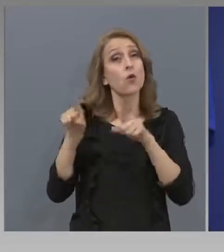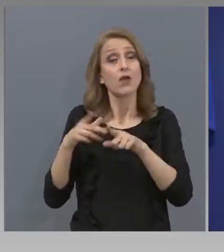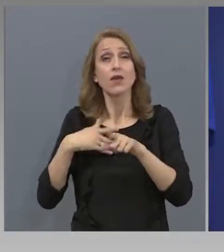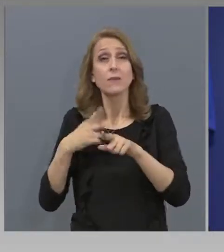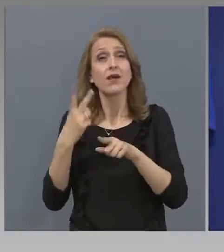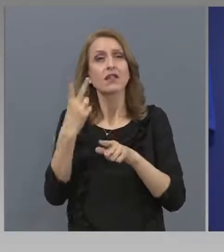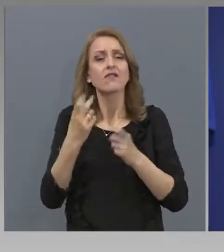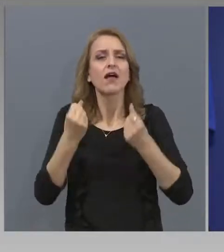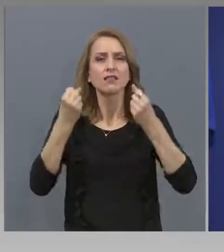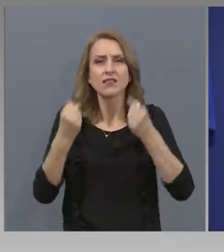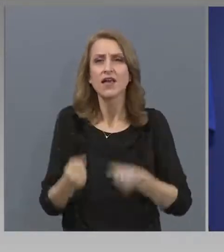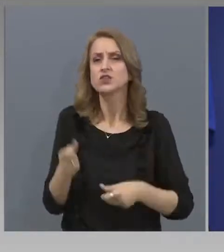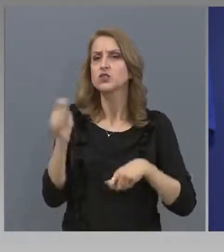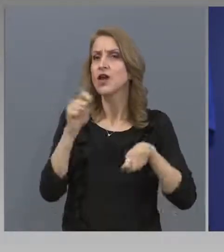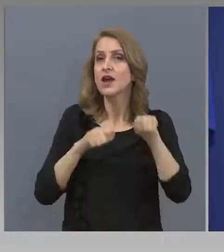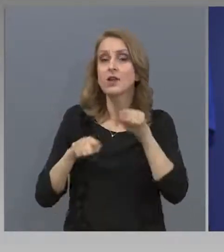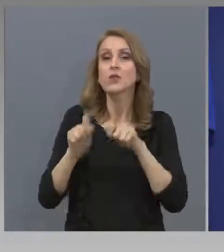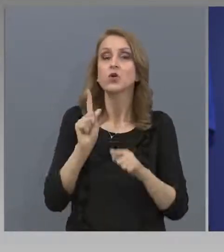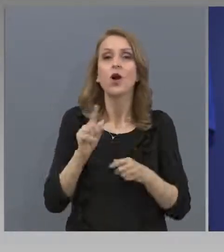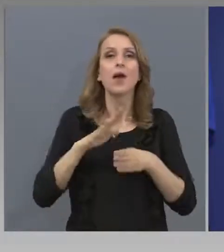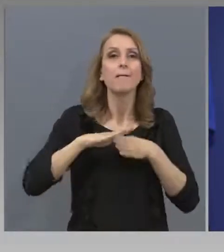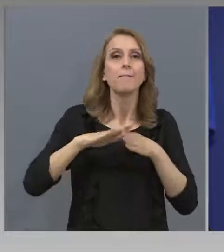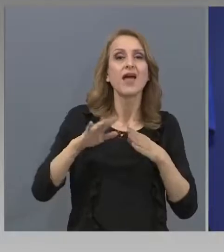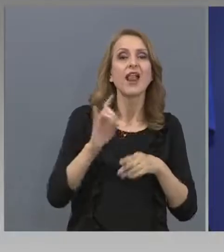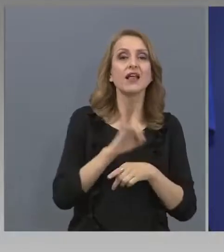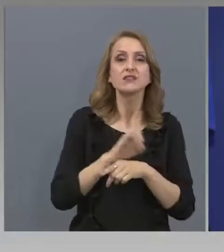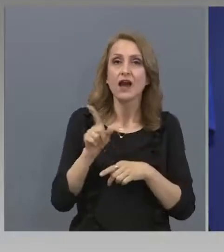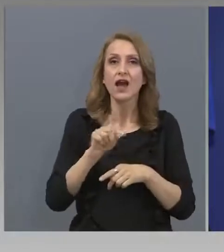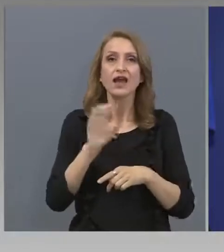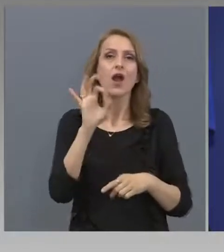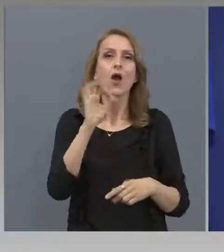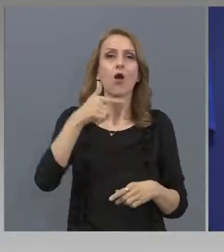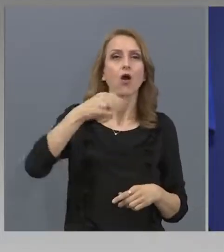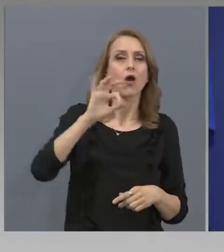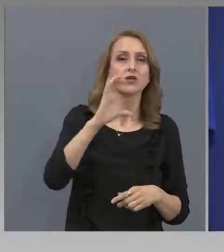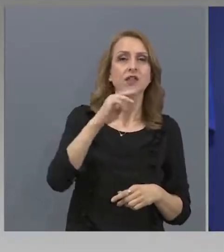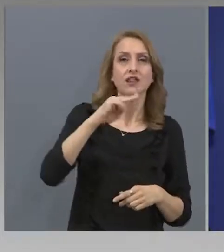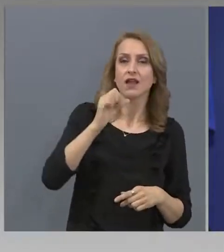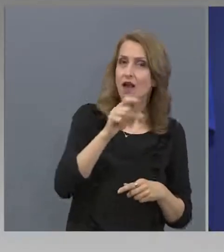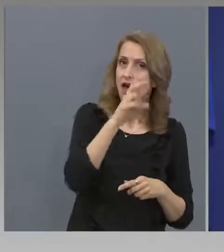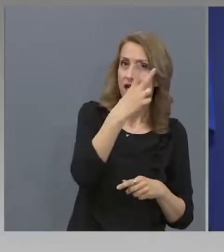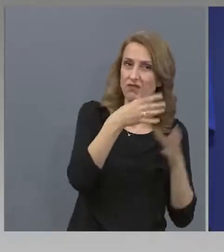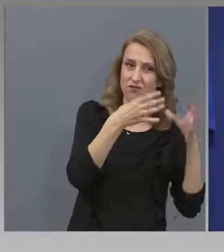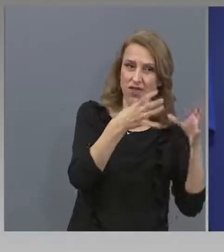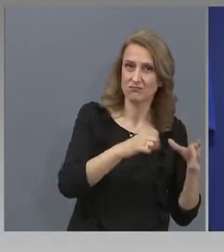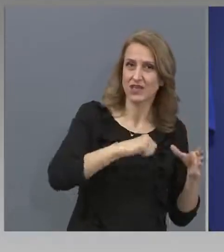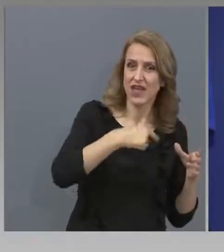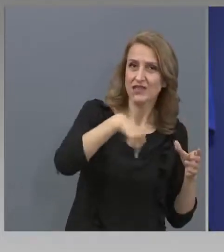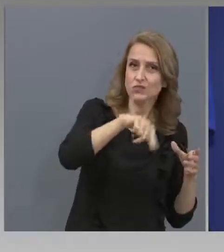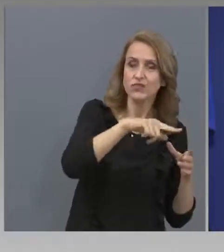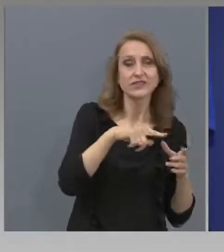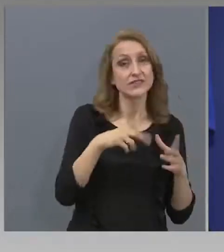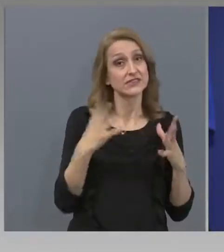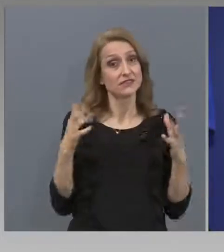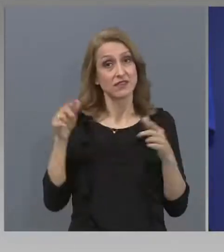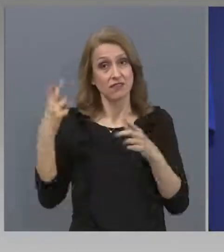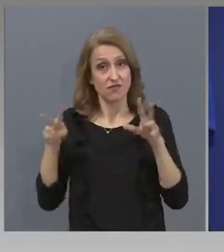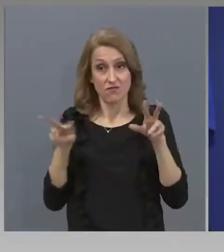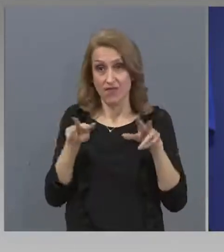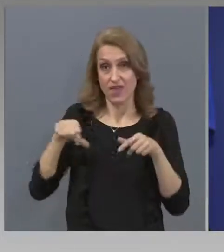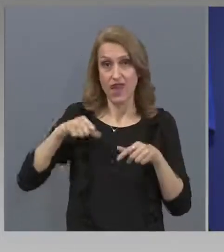по които вече е започната работа. Това е Белискър и Огостът, тези две язовира, които са с доста сериозно компрометирани